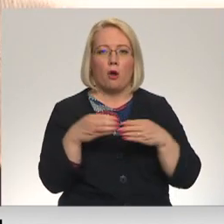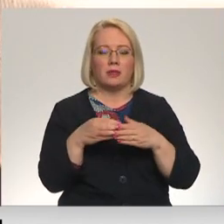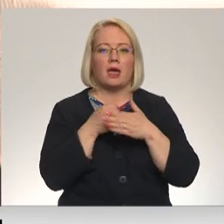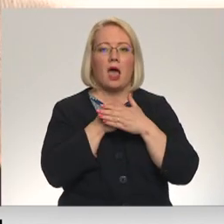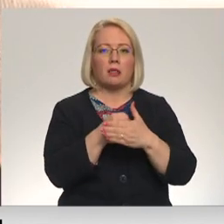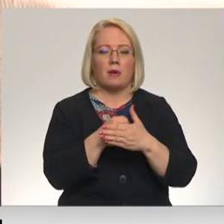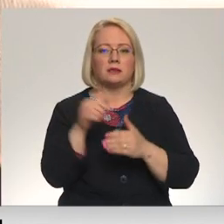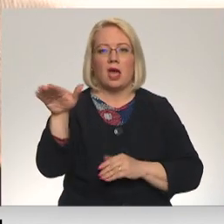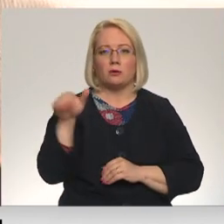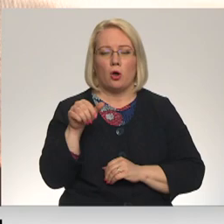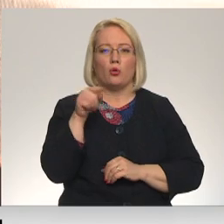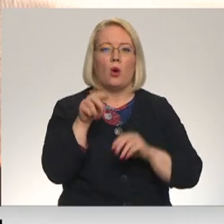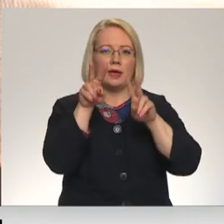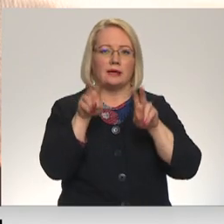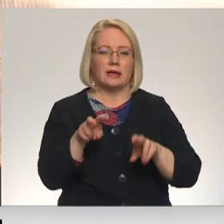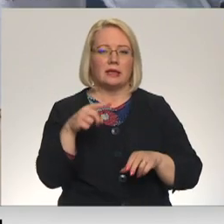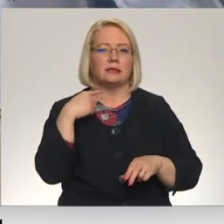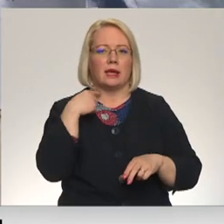tagad to būs jāskata Rīgas domē.